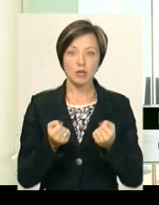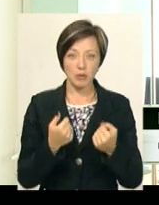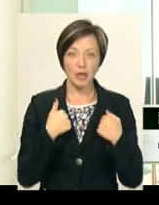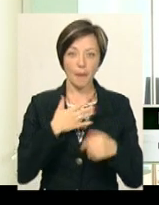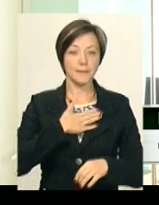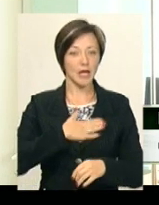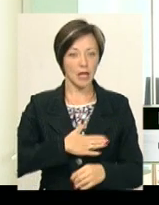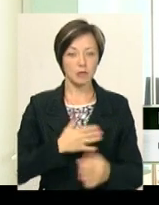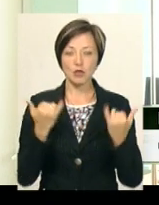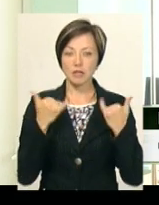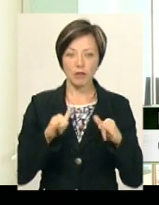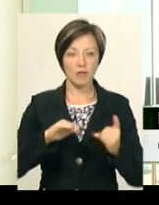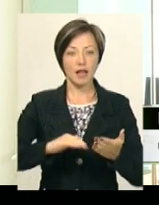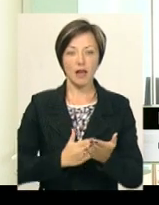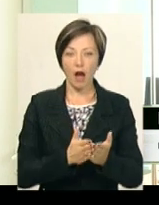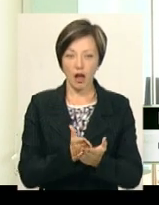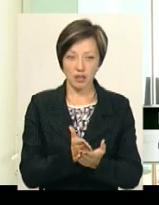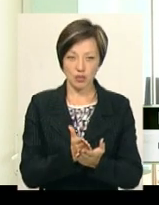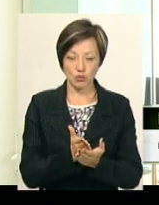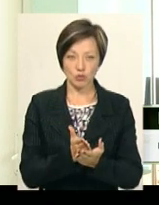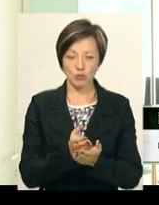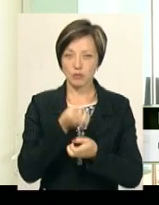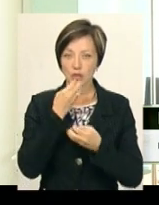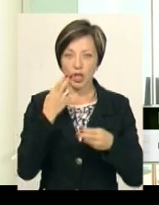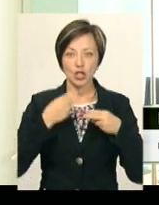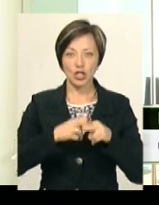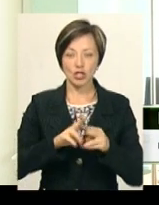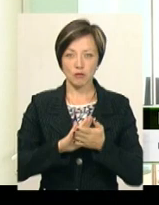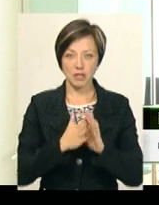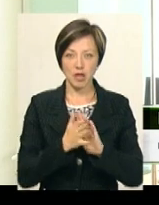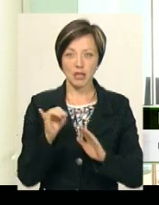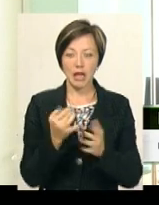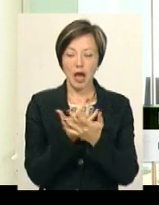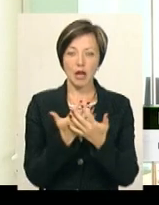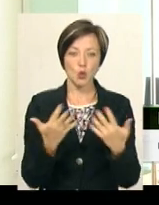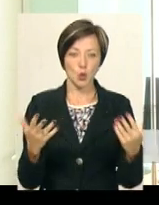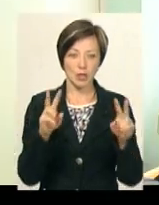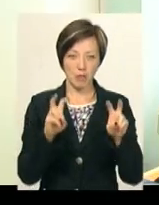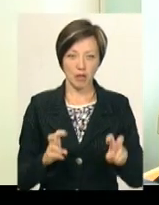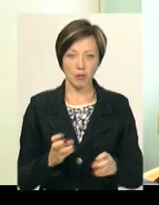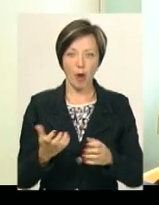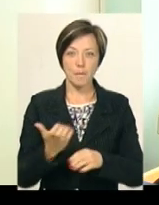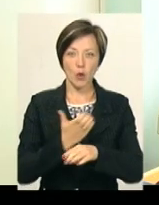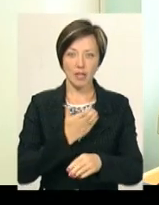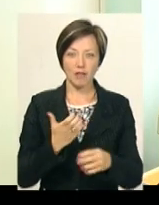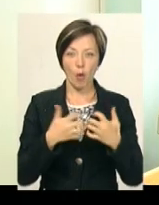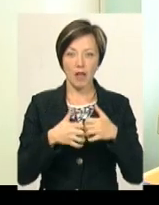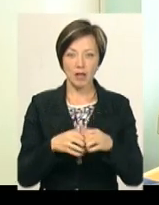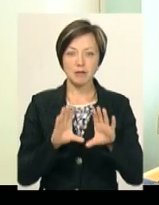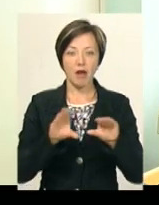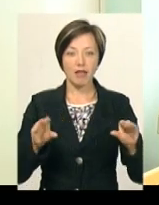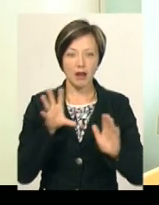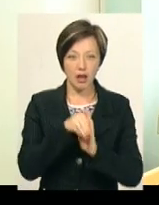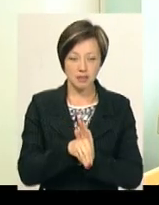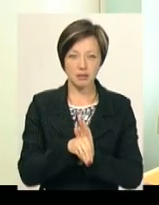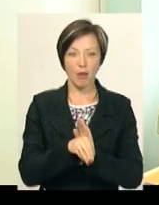приємно здивований якістю, технічним станом і асортиментом поставленого обладнання. Ліжка прийшли з матрасами, в тому